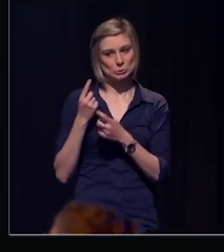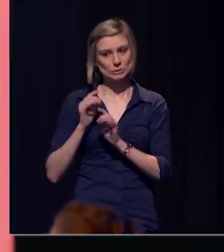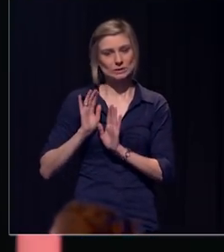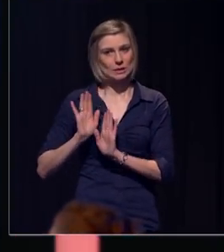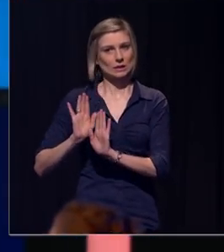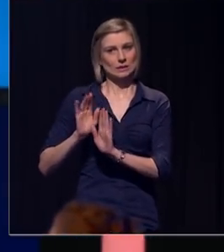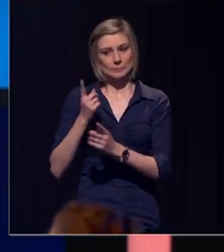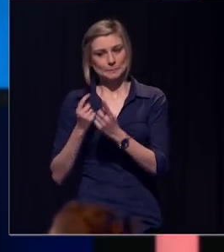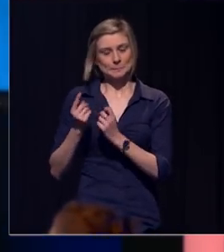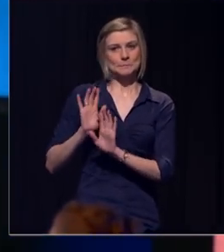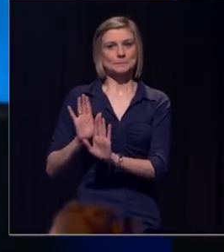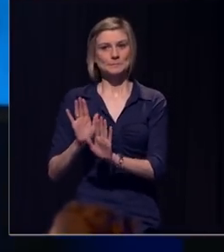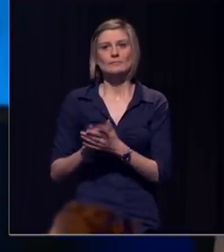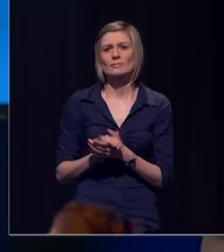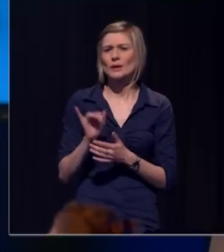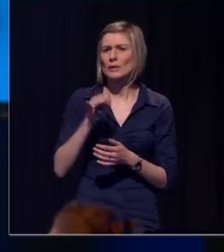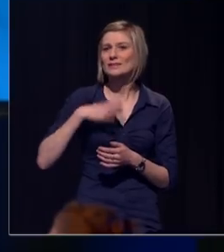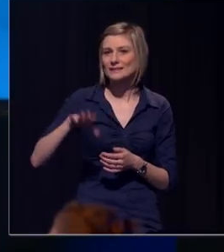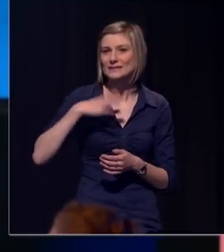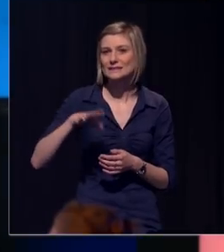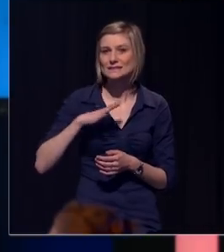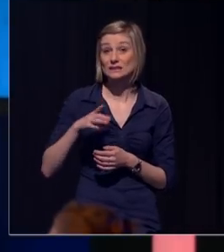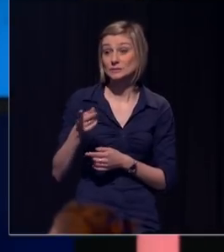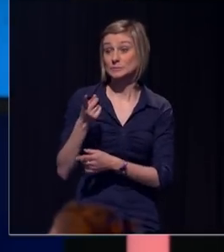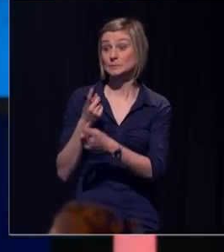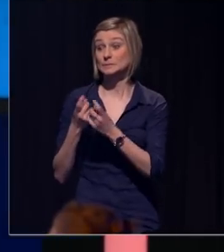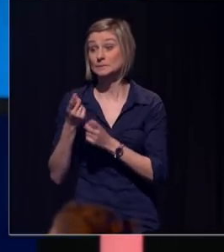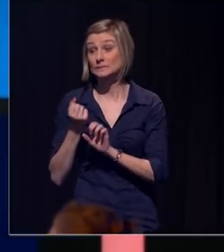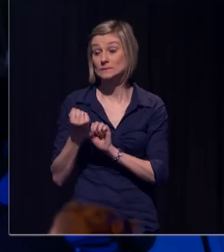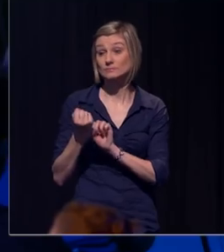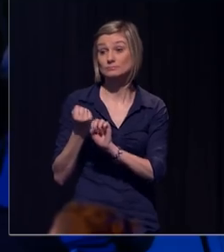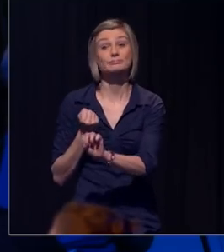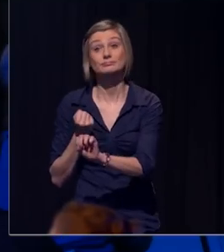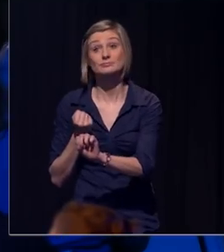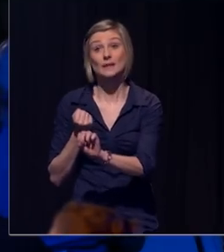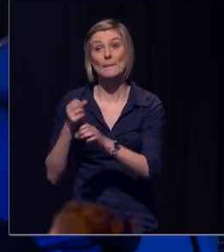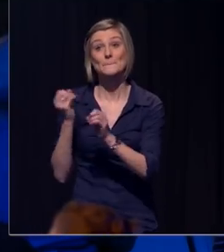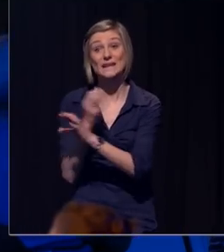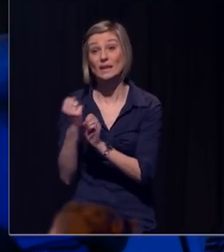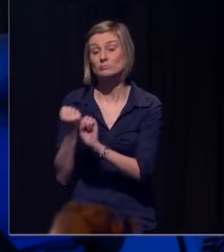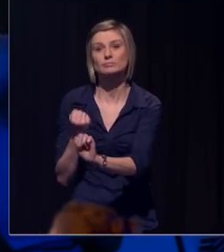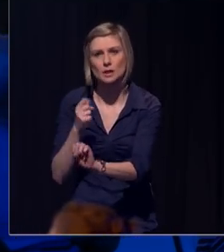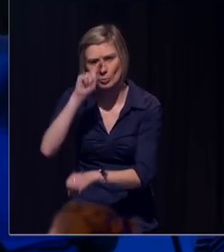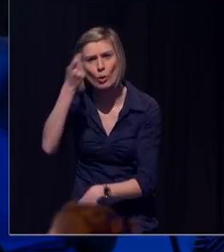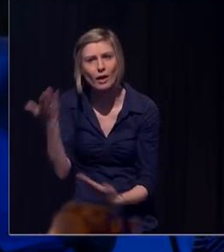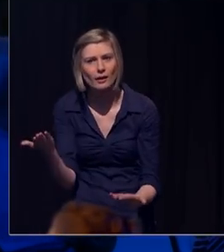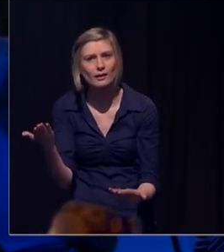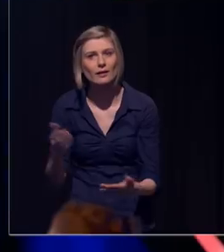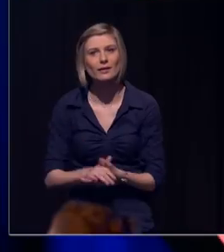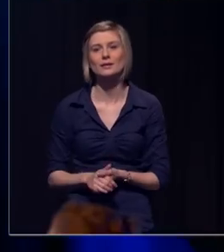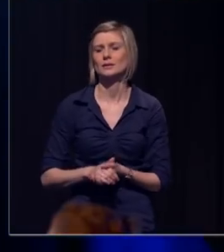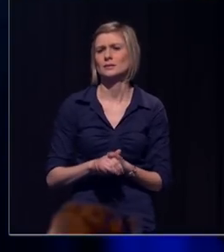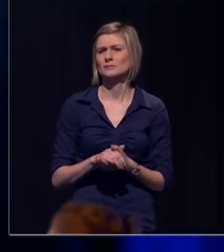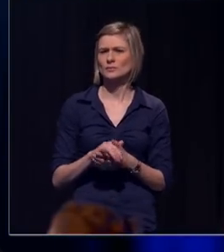wij falen het vaakst in onze verleiding te weerstaan aan mediagebruik. Dat doet iets speciaals met ons. Hoe kunnen we dat nu verklaren